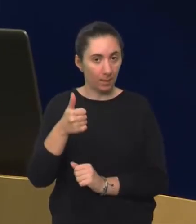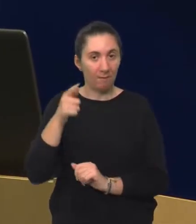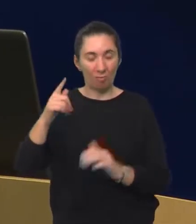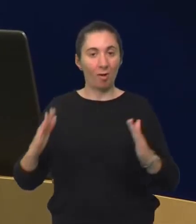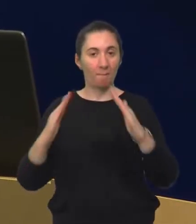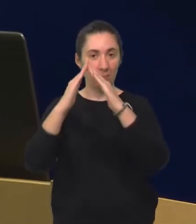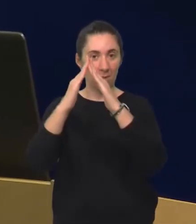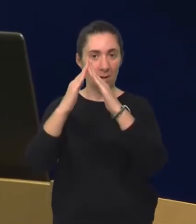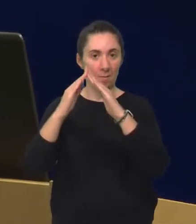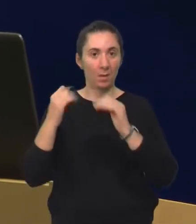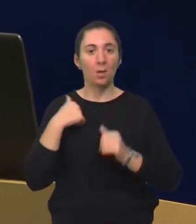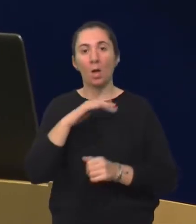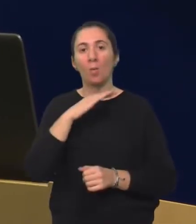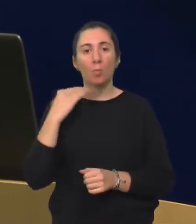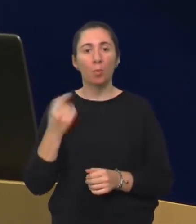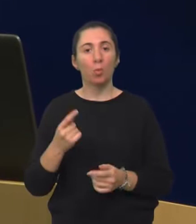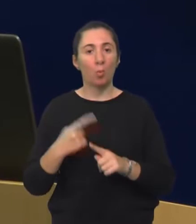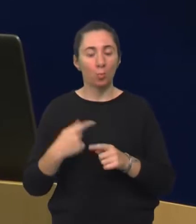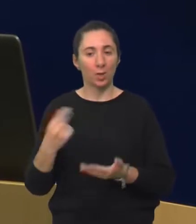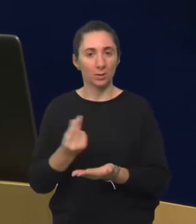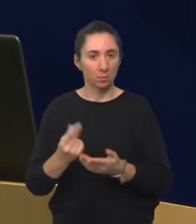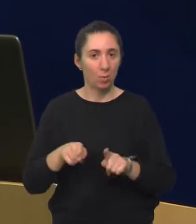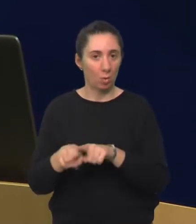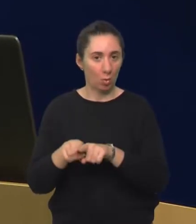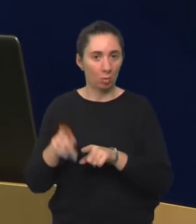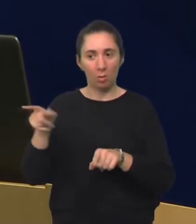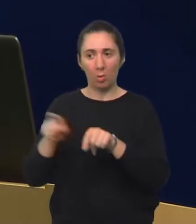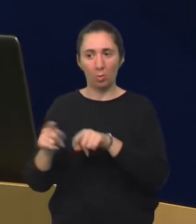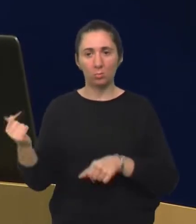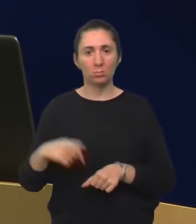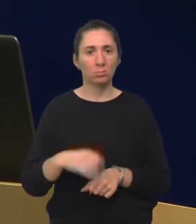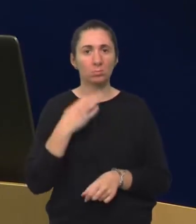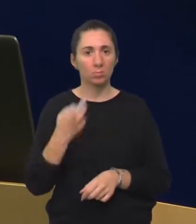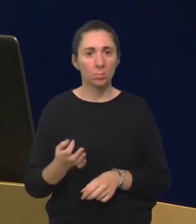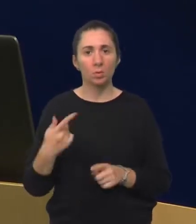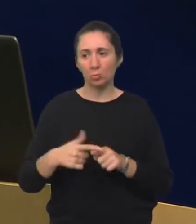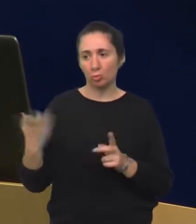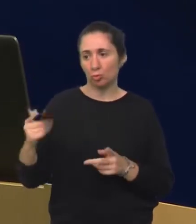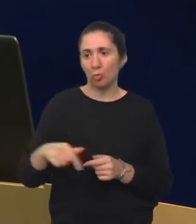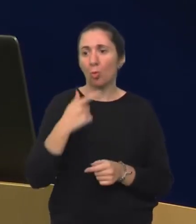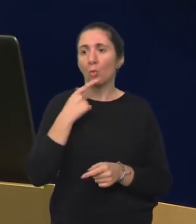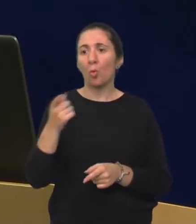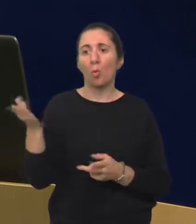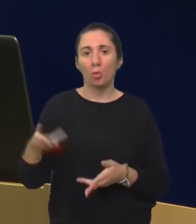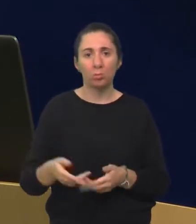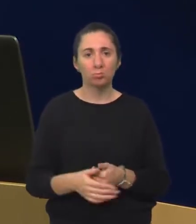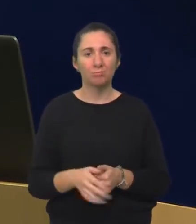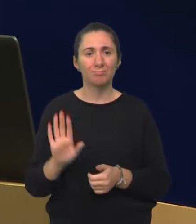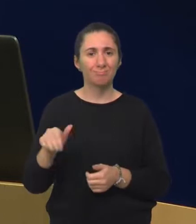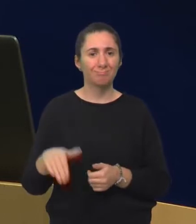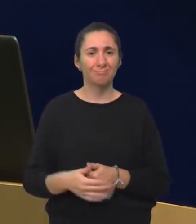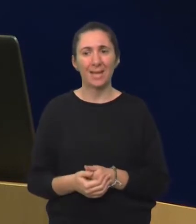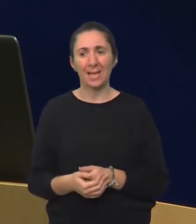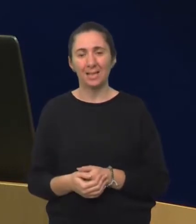Ova piramida je nešto što ja često crtam roditeljima, zato što roditelji dođu kod nas i pitate ih, ok, zbog čega ste došli, tko ove se posluje, onda oni kažu, ma,